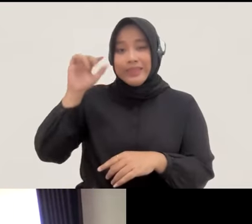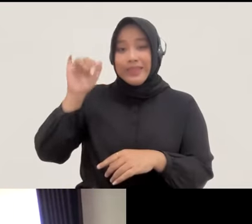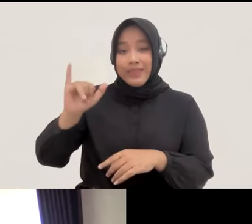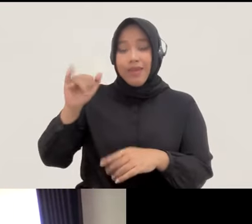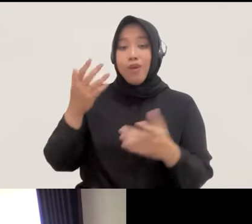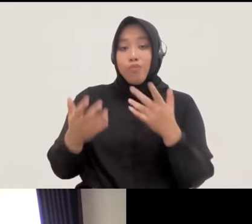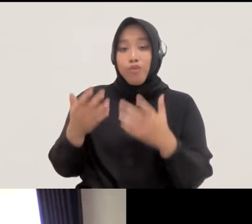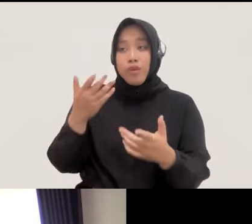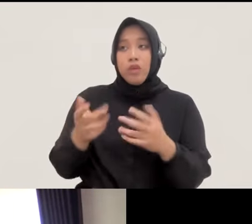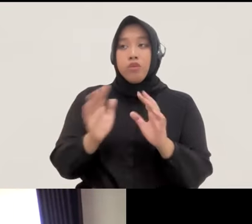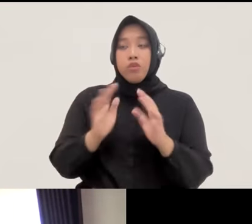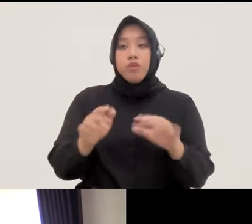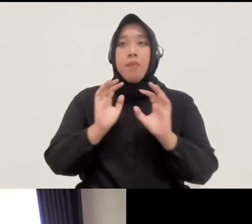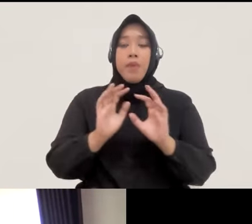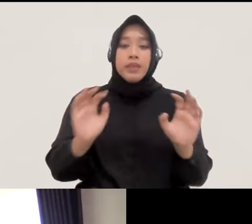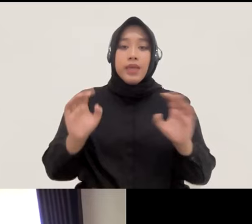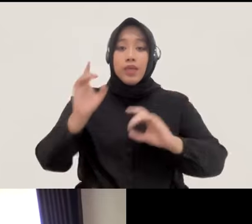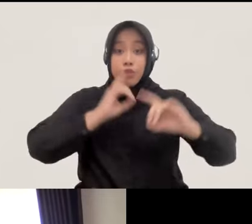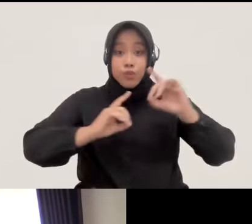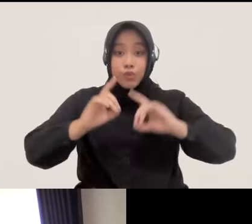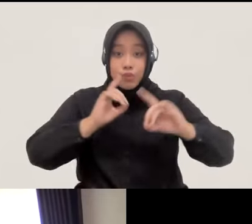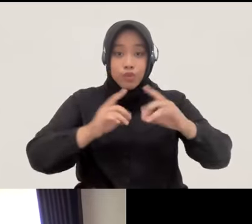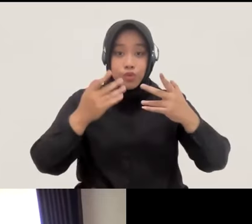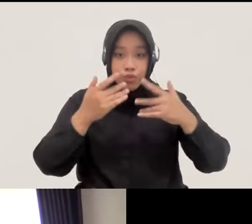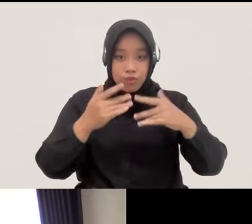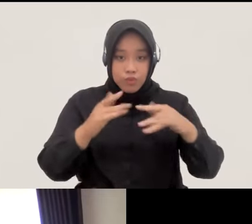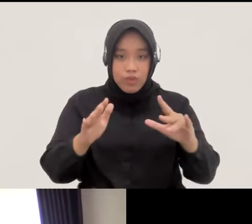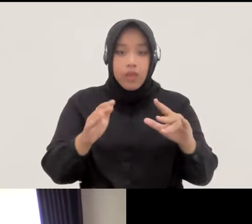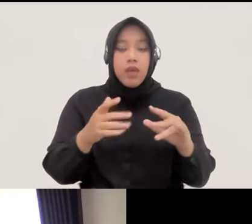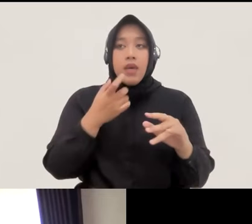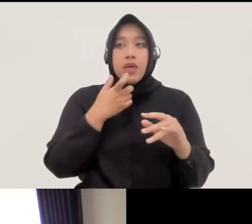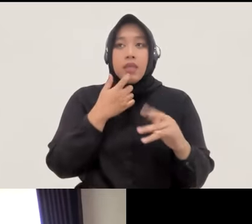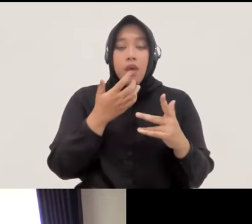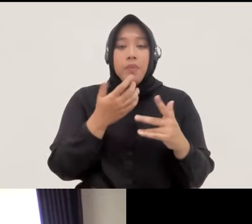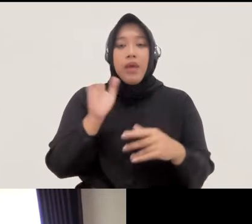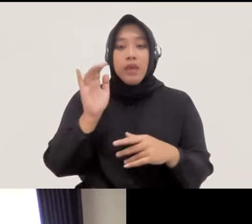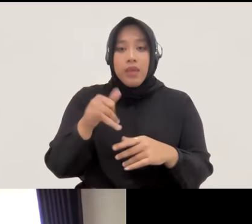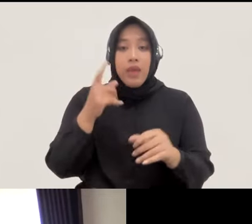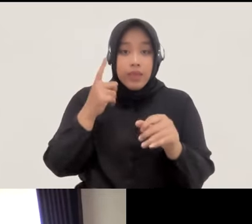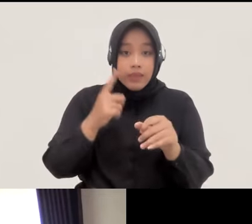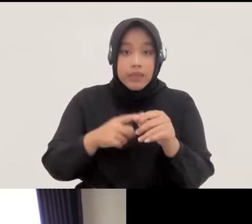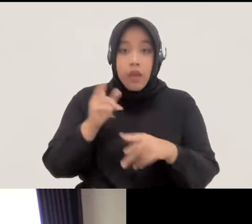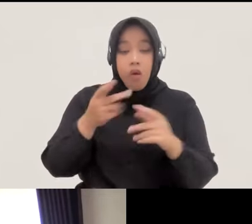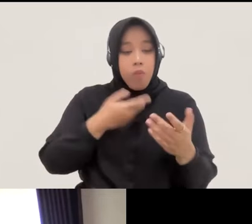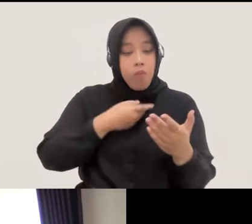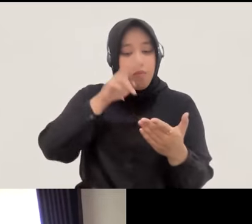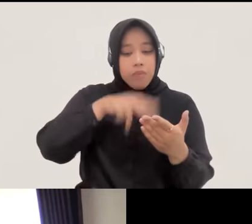sudah banyak tadi yang kita diskusikan dan memang pada intinya kalau kita melihat